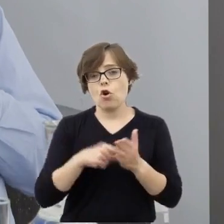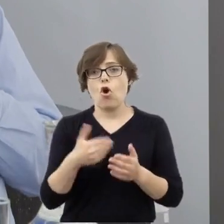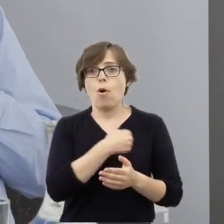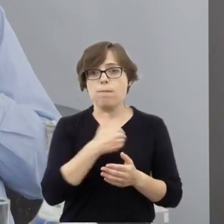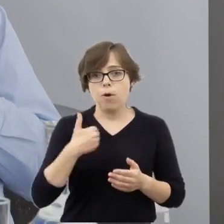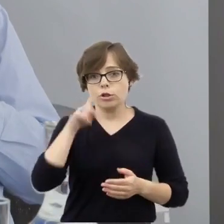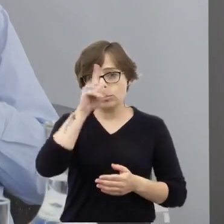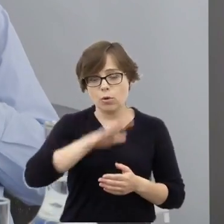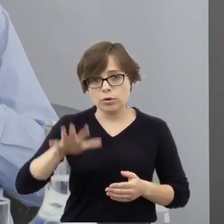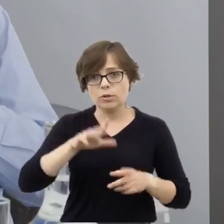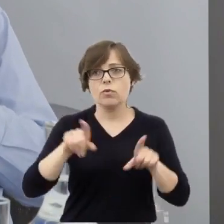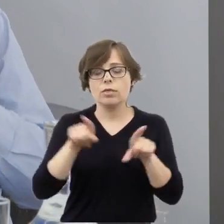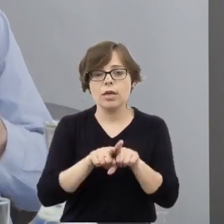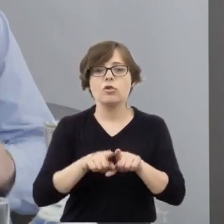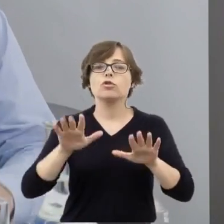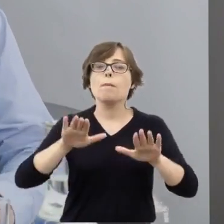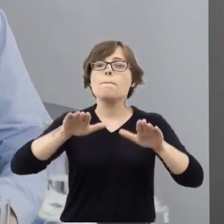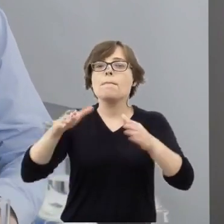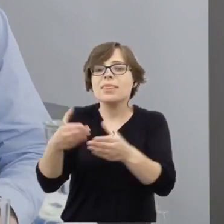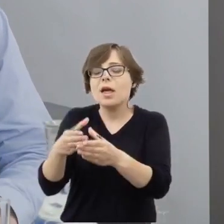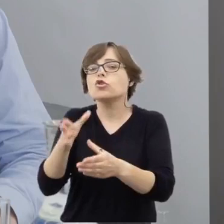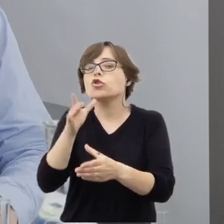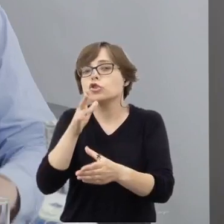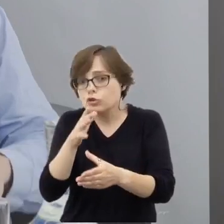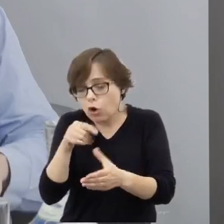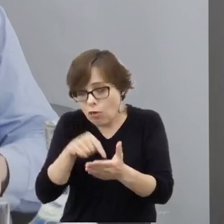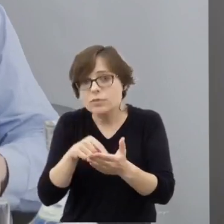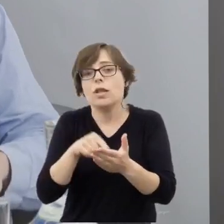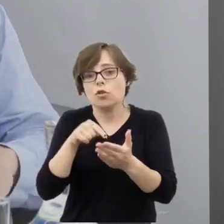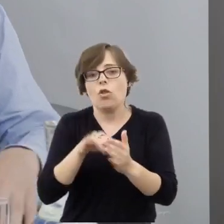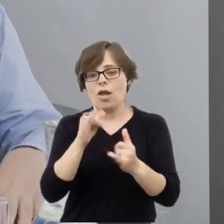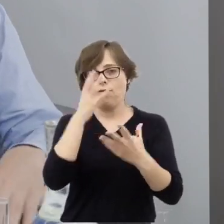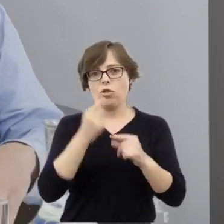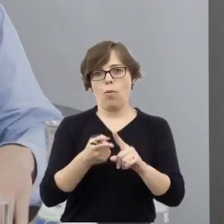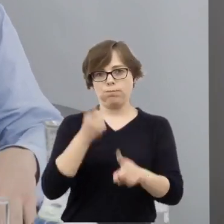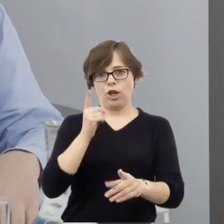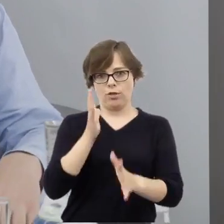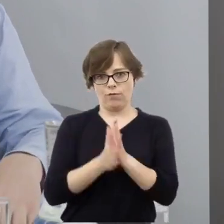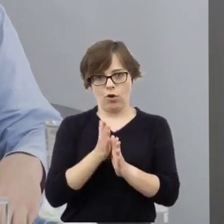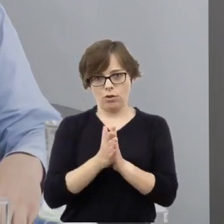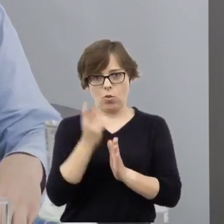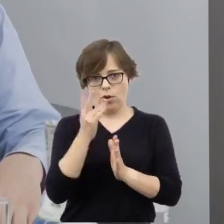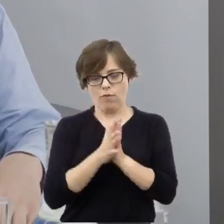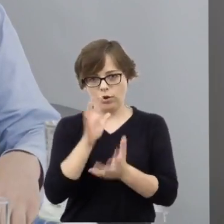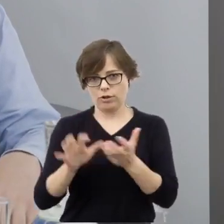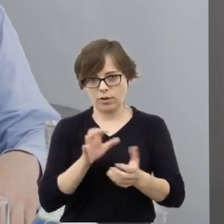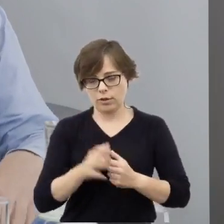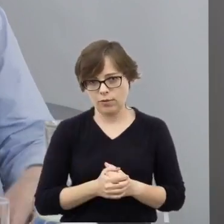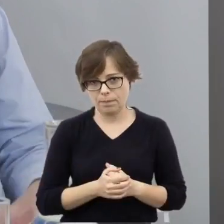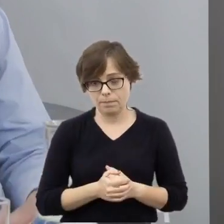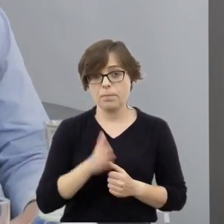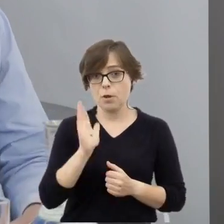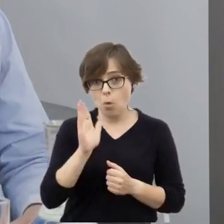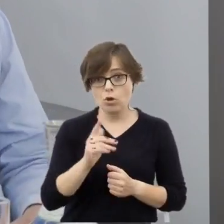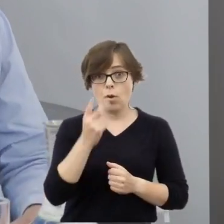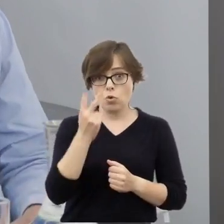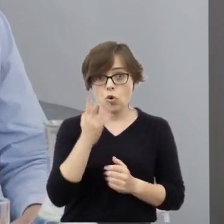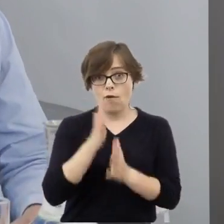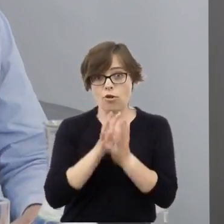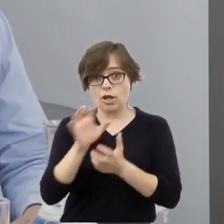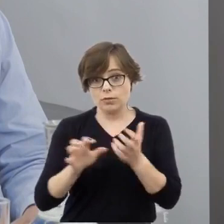mniejszość żydowska w okres II wojny światowej, gdzie do tego całego arsenału uprzedzeń